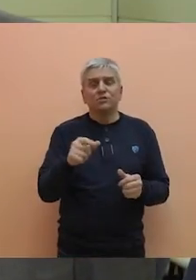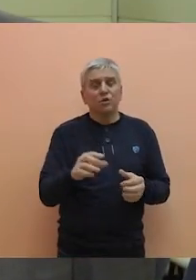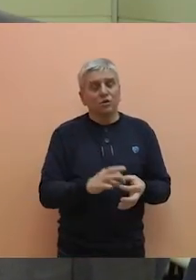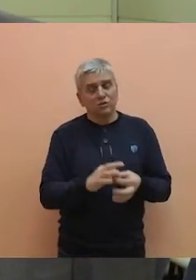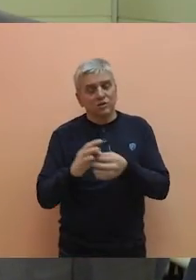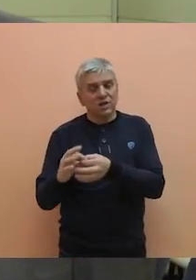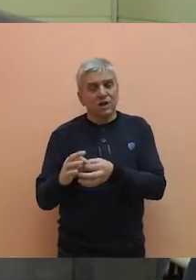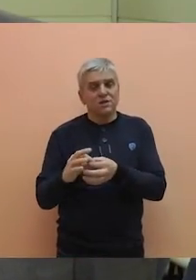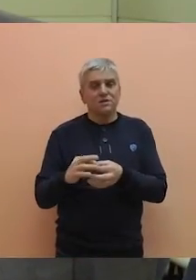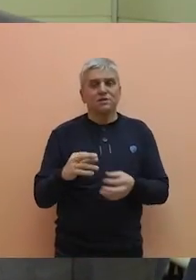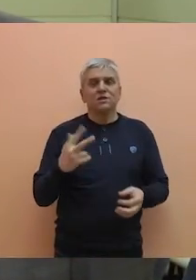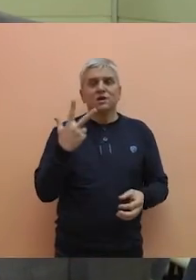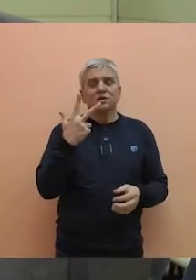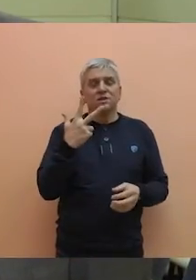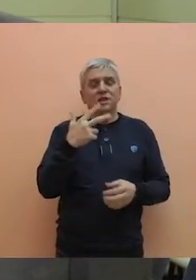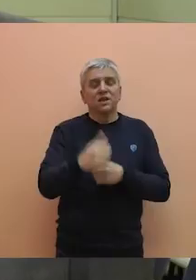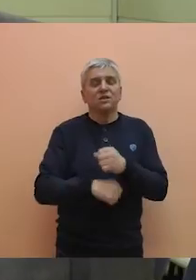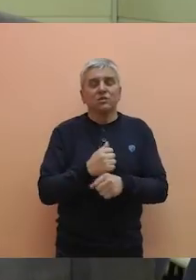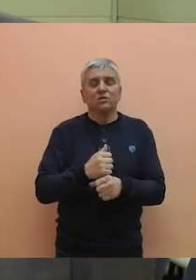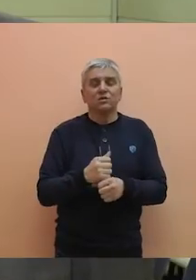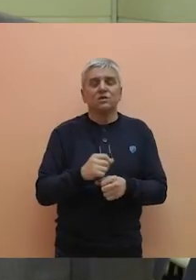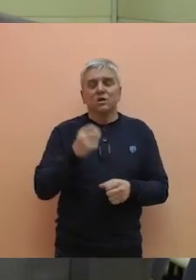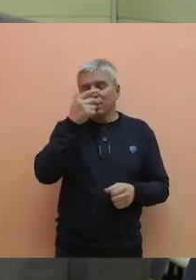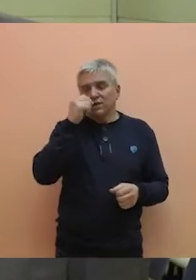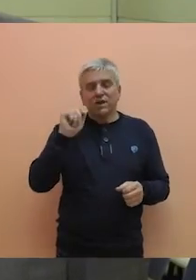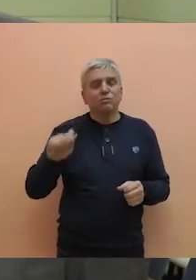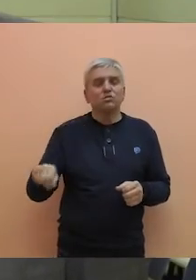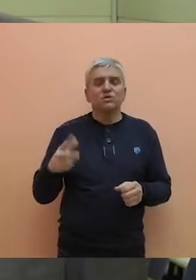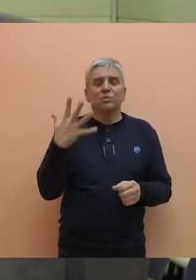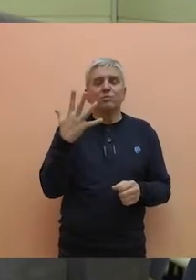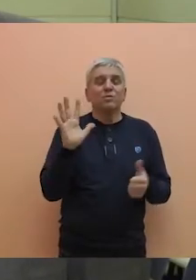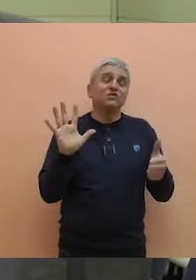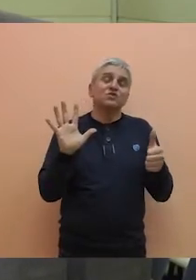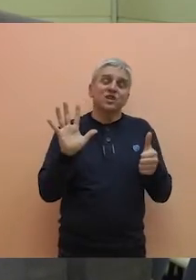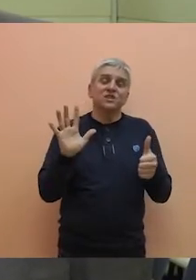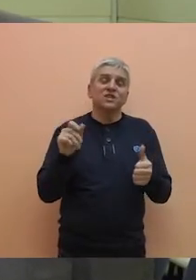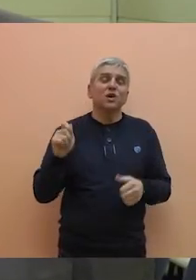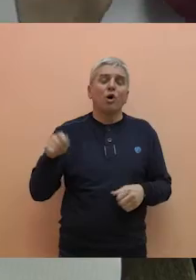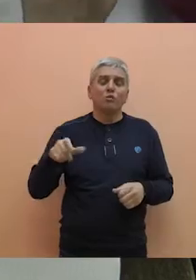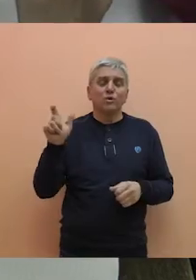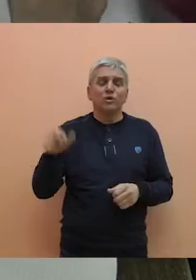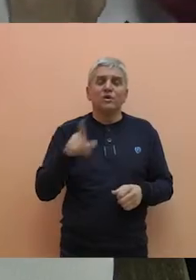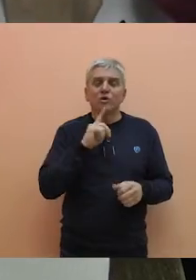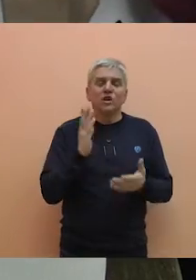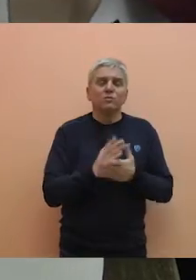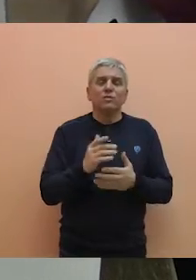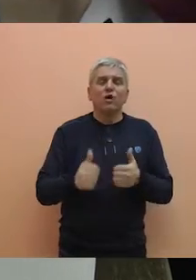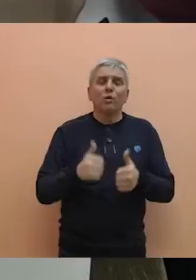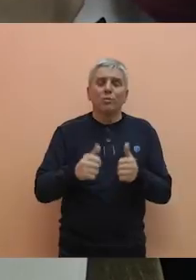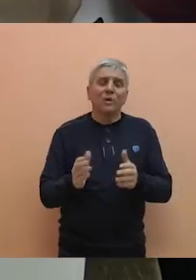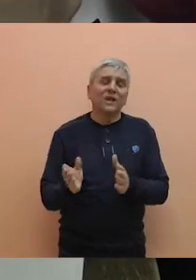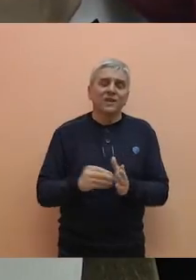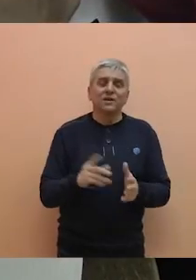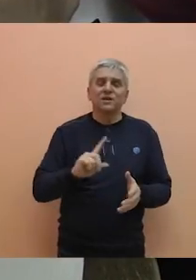tog mandata od recimo prve tri godina pustilo čak pet odbornika, odnosno šesti koji je bio koalicijeni partner.